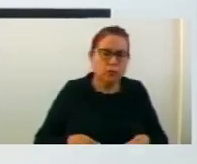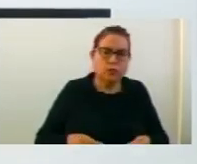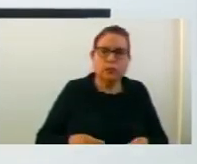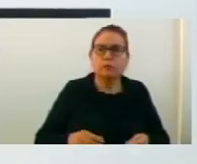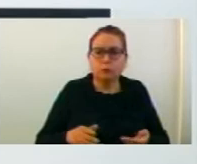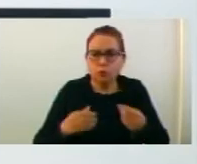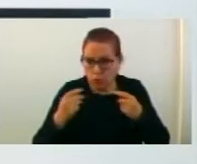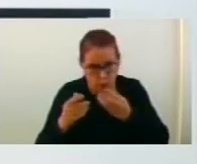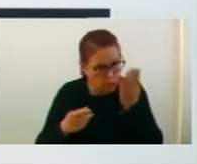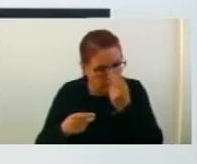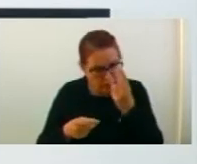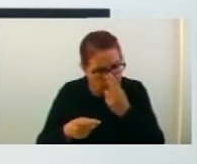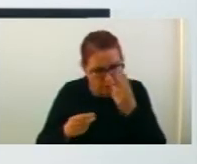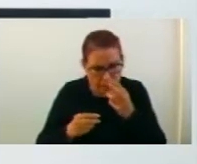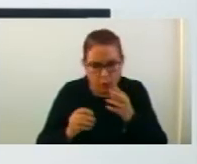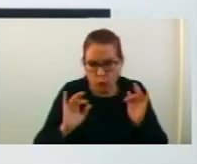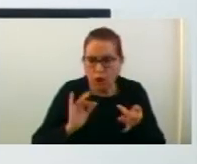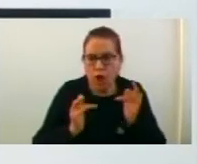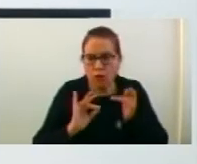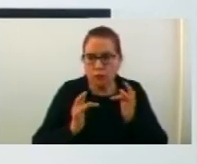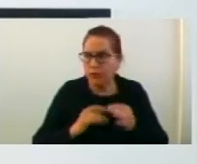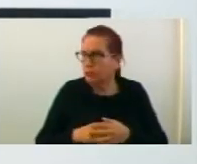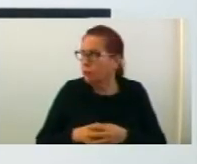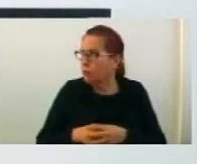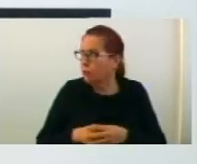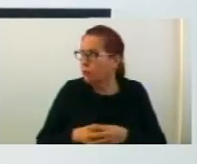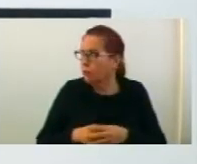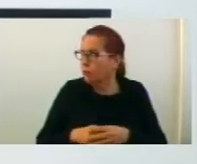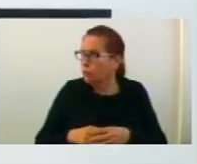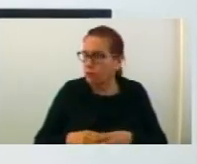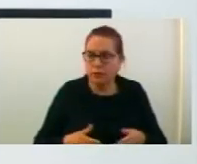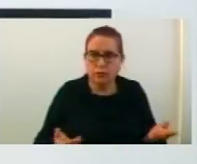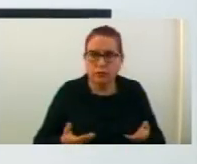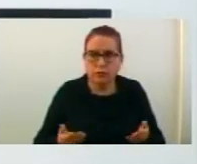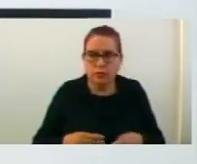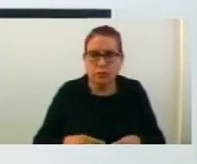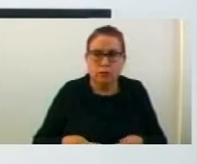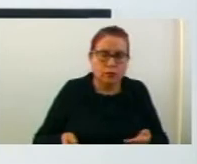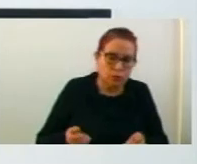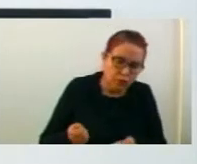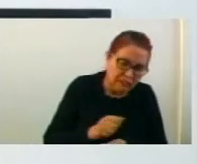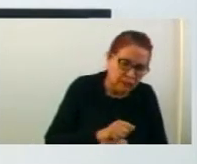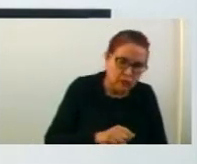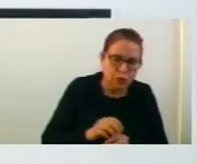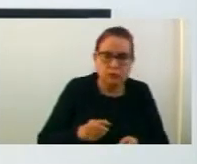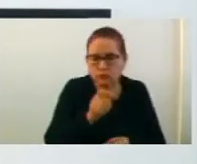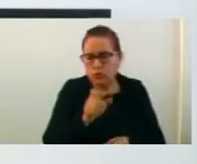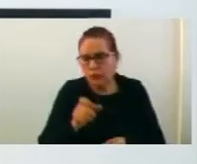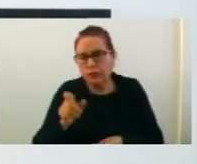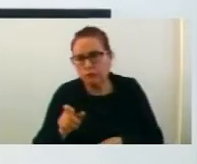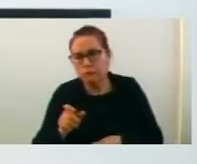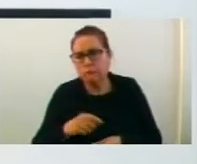информатичар. Не само зари тоа што секојдневно во нашето библиотека доаѓаат членови